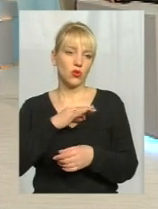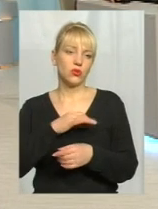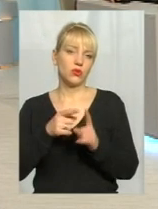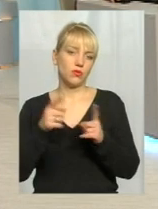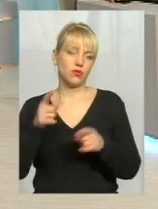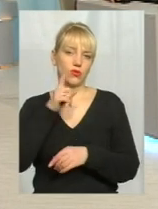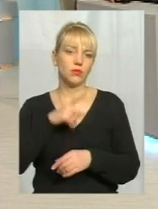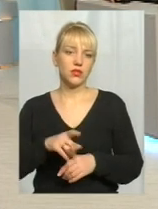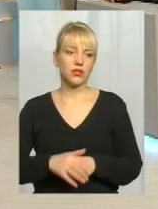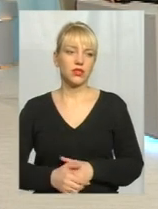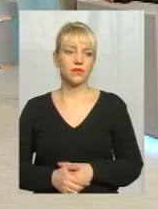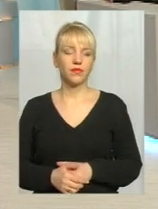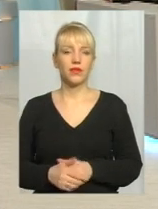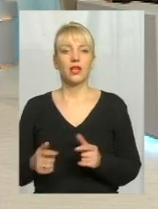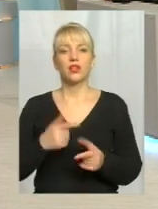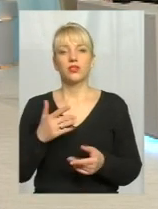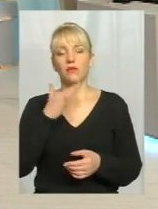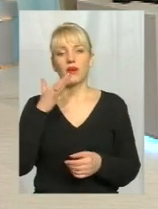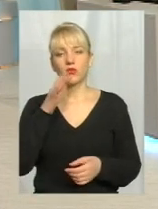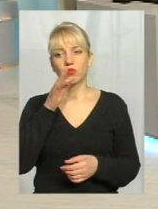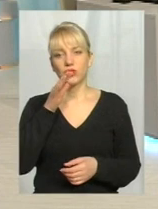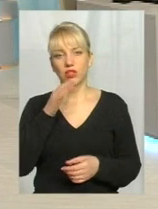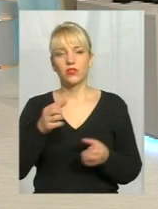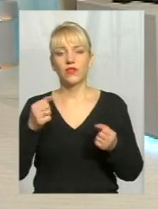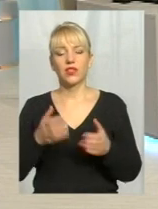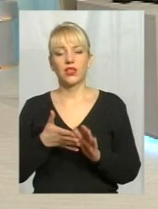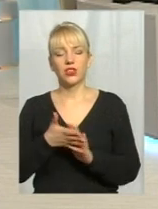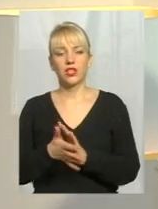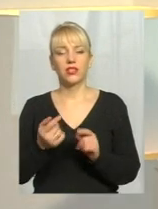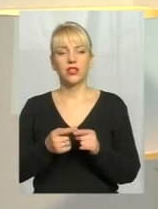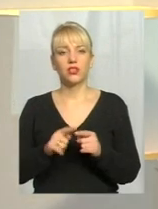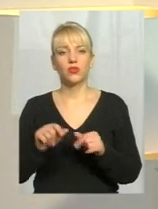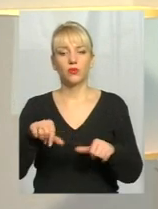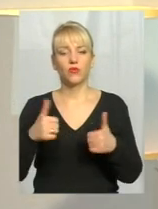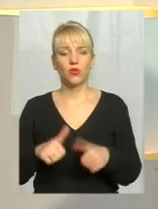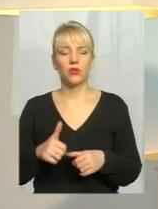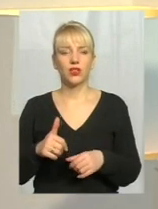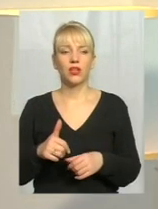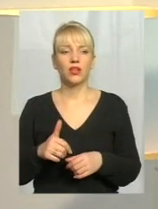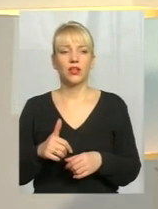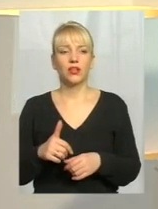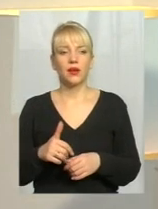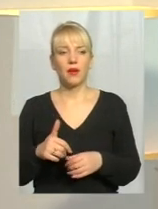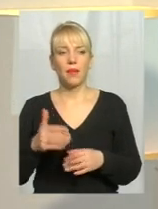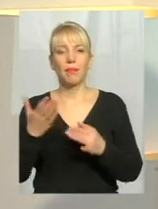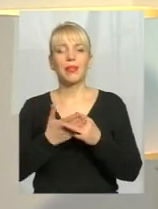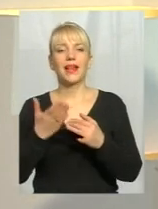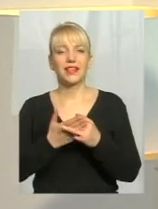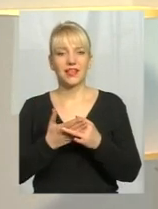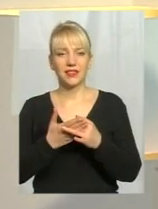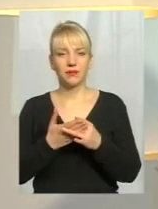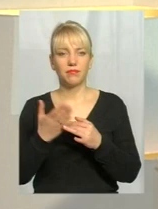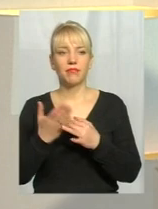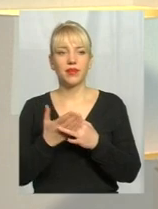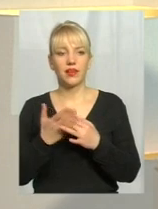форматі. Чи багато часу взагалі витрачається на те, щоб оформити комунальні послуги? Пільги, не комунальні послуги, а